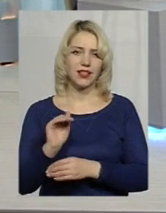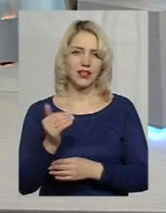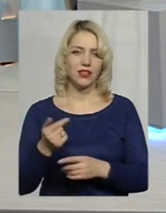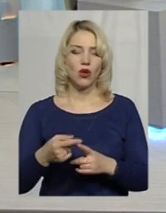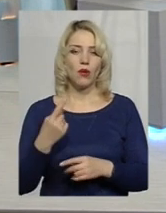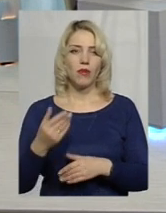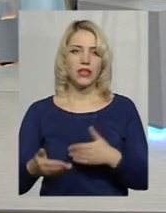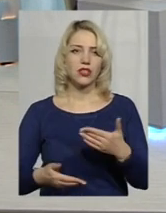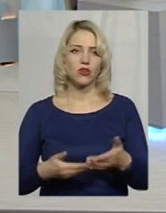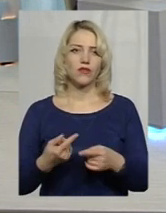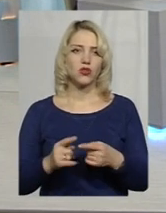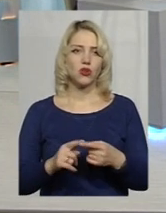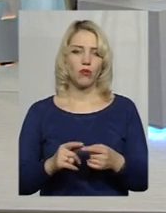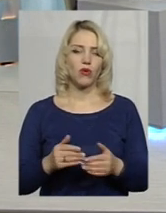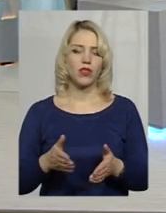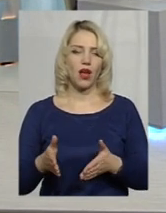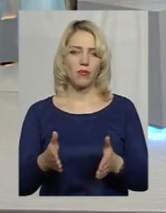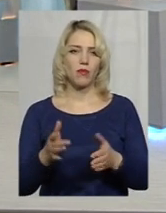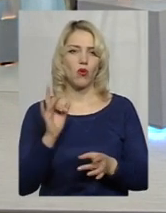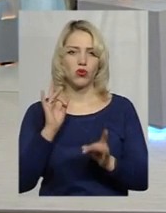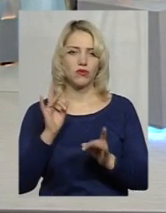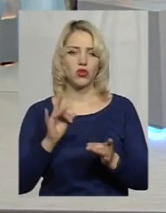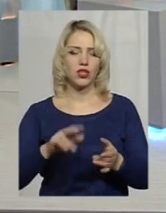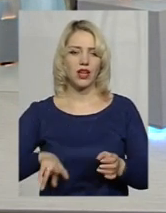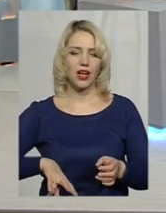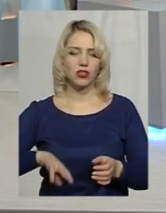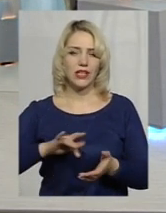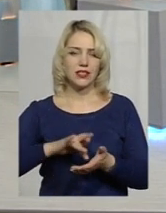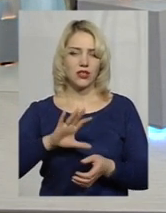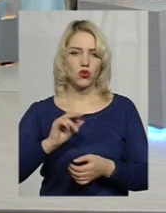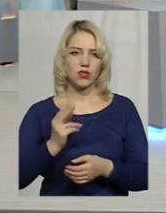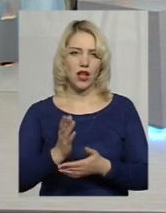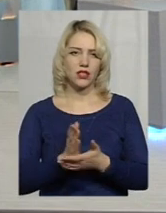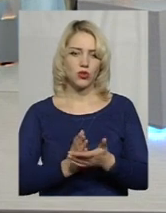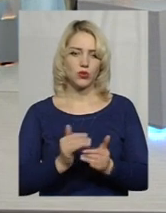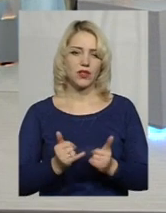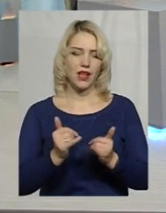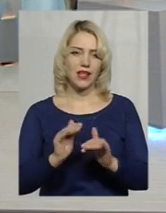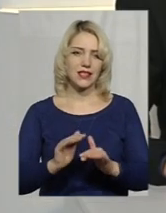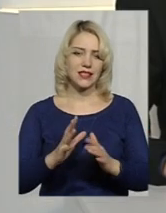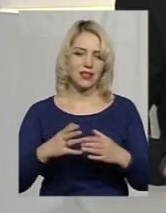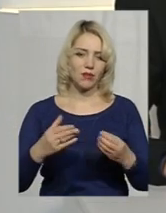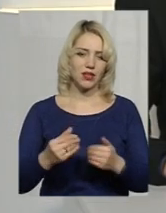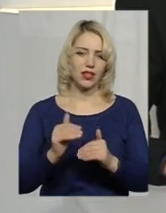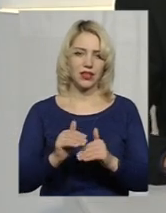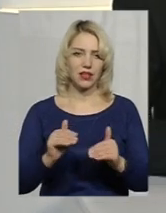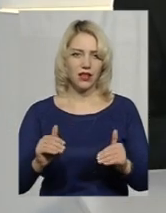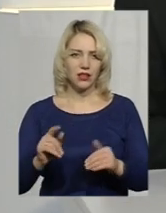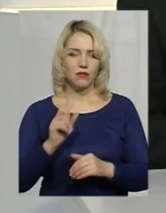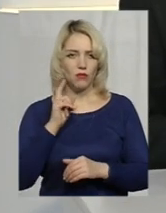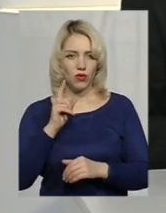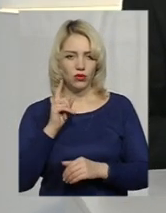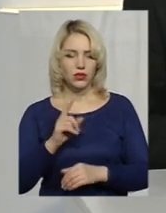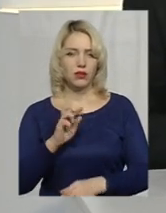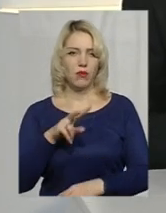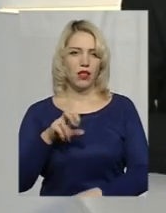у цьому напрямку озвучила директор Хмельницького центру соціальних служб для сім'ї дітей та молоді Тетяна Власюк. Давайте